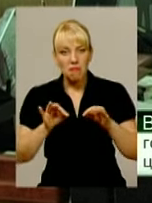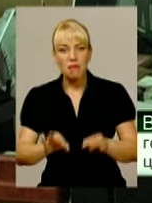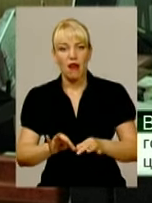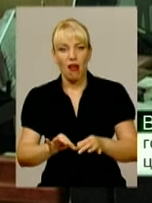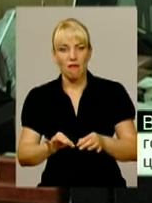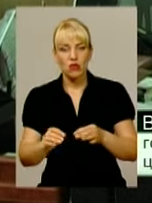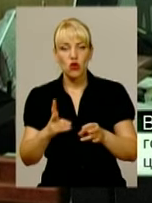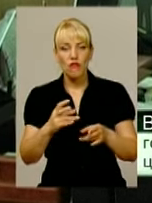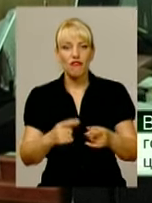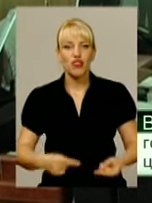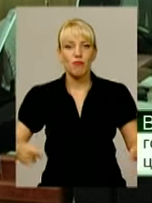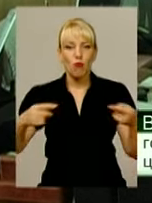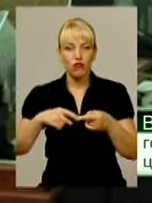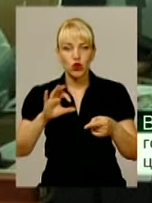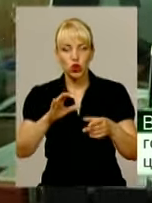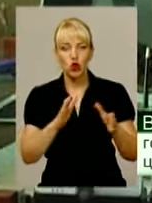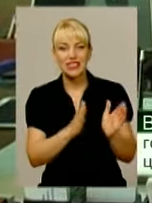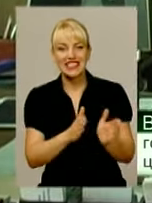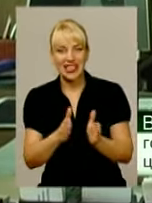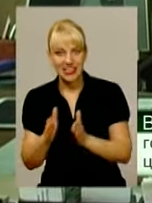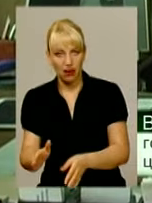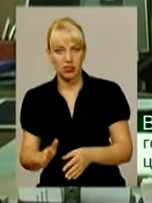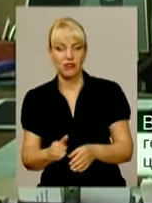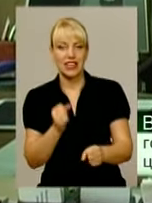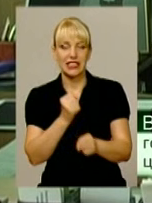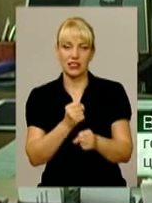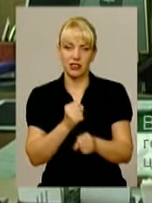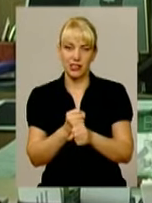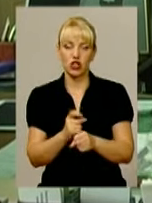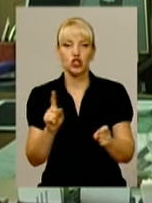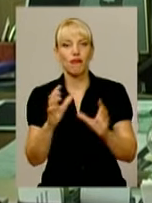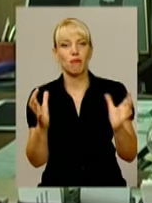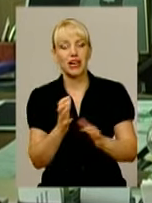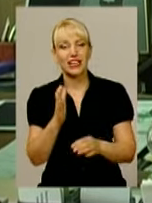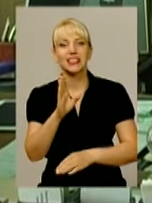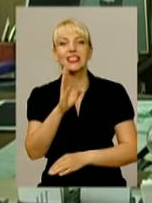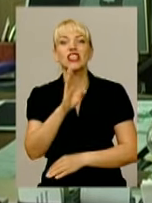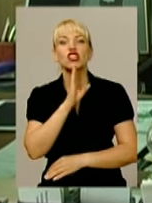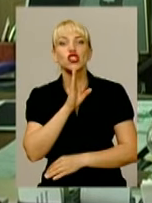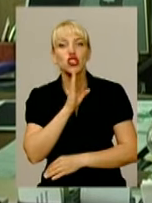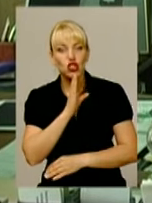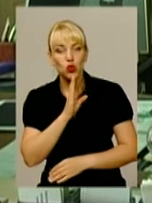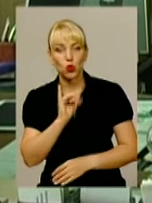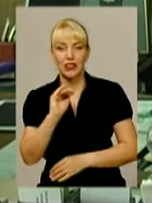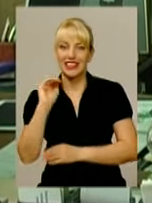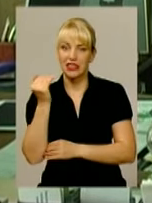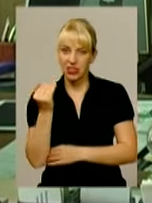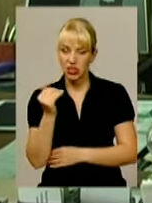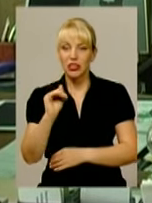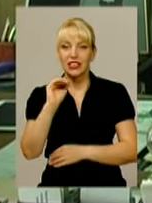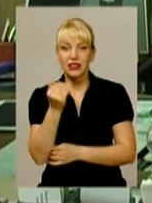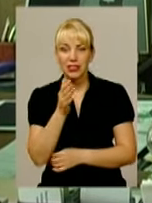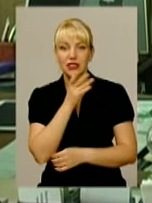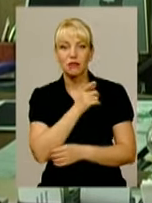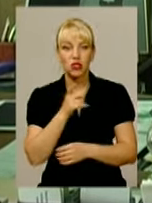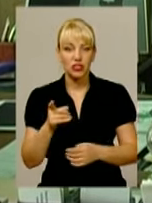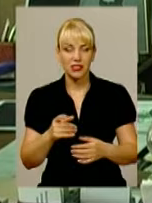Вони діяли і діяли так, щоб зберегти жінку і з дитиною. Дитина обстежена під час вагітності,